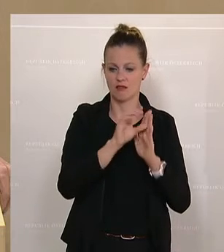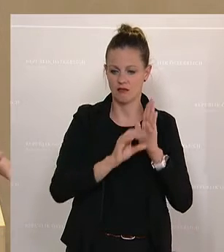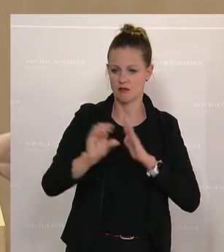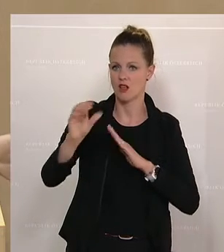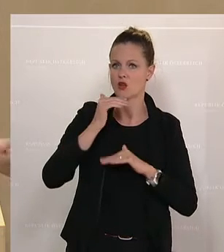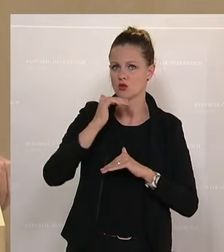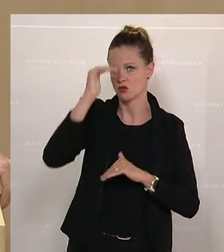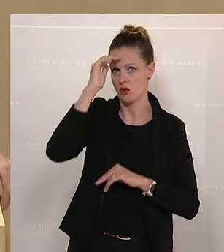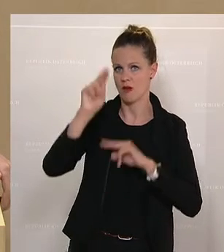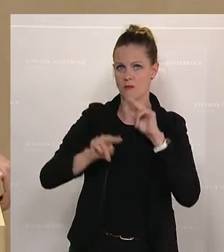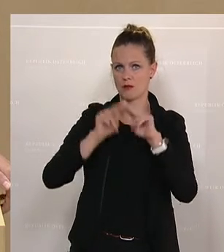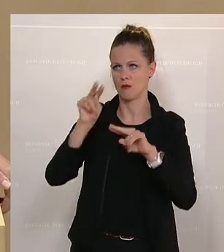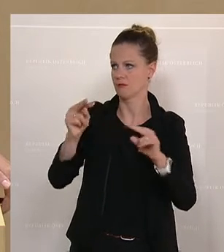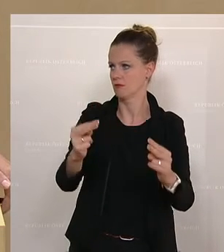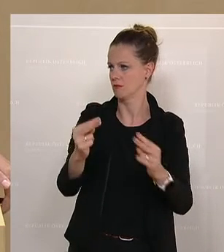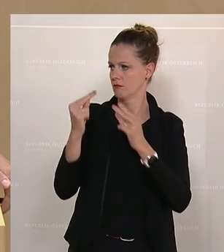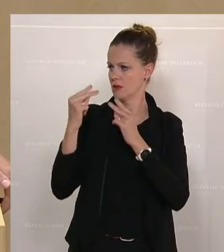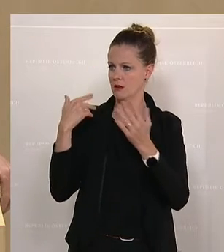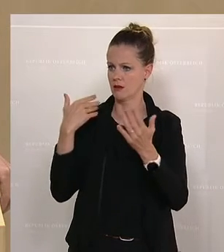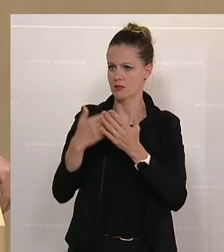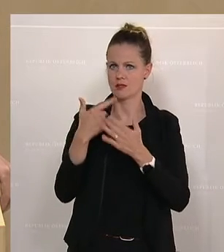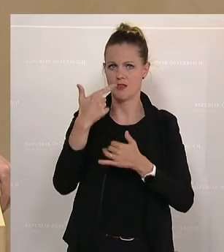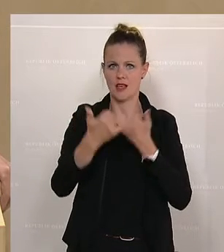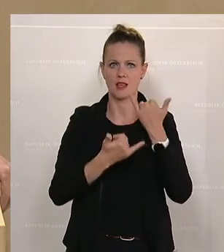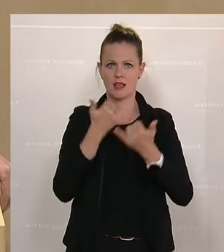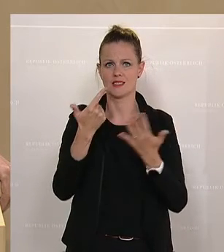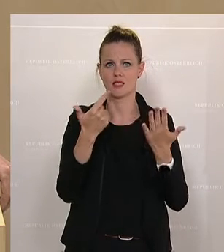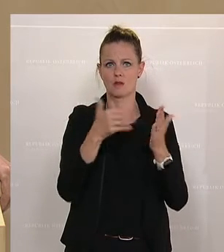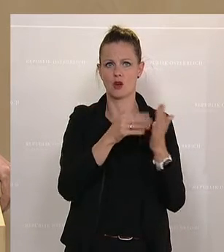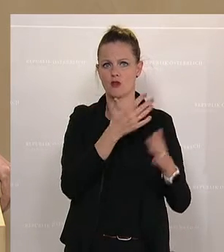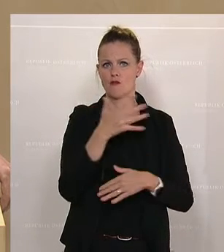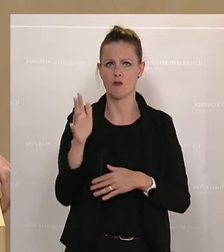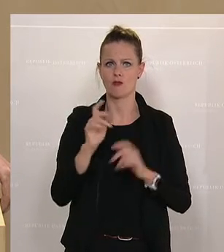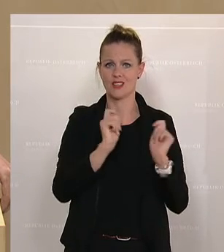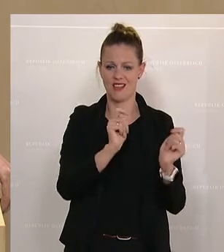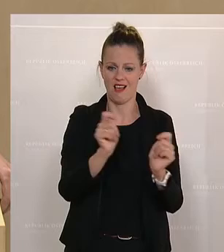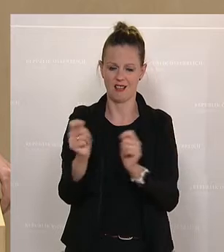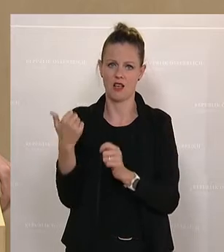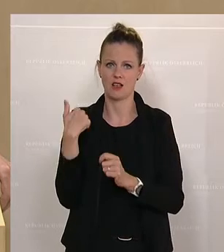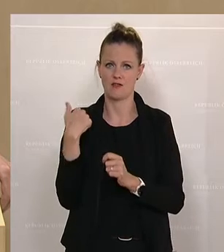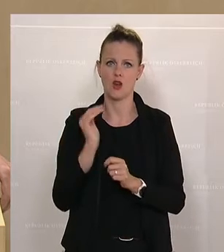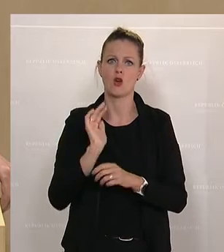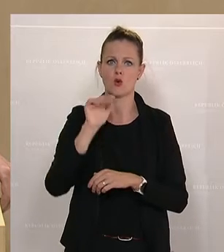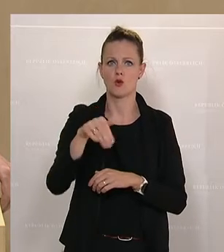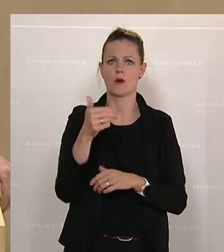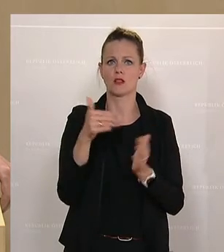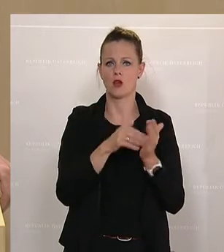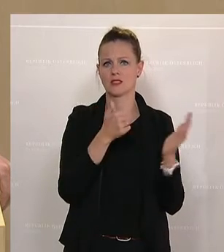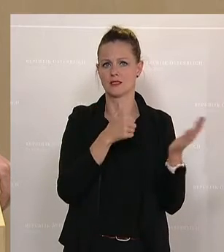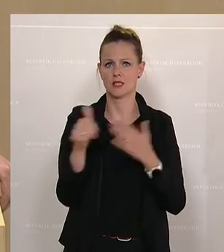werden. Und zur Rückschau, in den letzten zwei Jahren wurden ungefähr 7.500 Anträge gestellt von mehr als 1.600 Gemeinden.